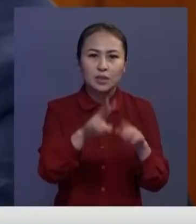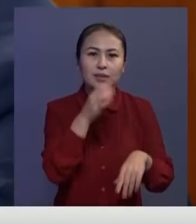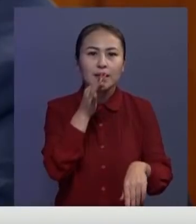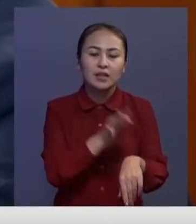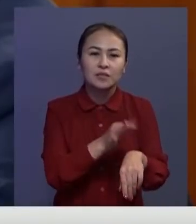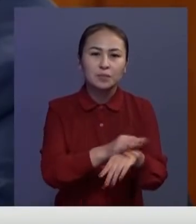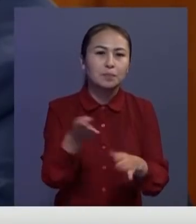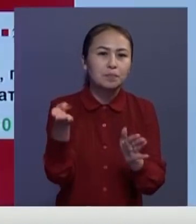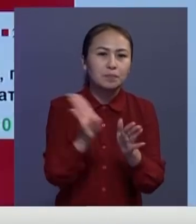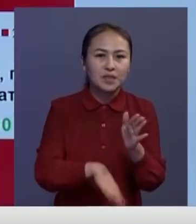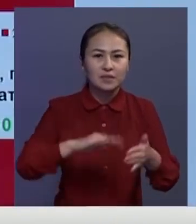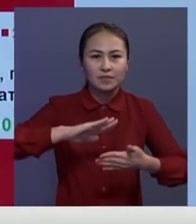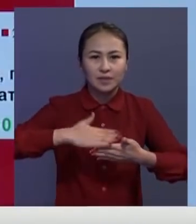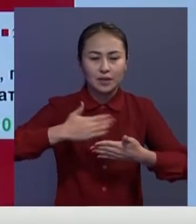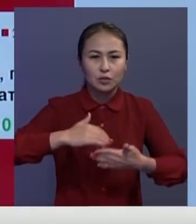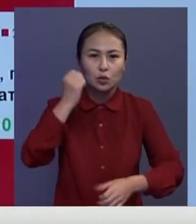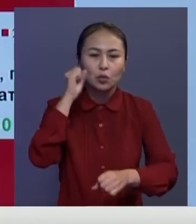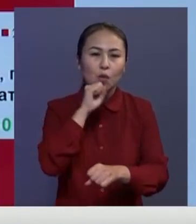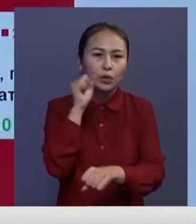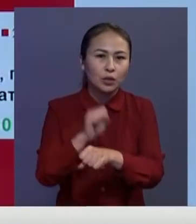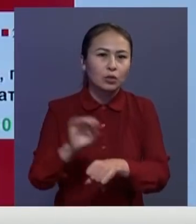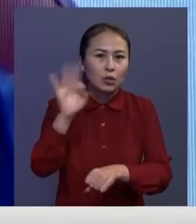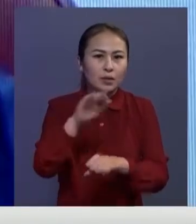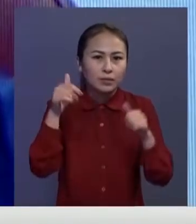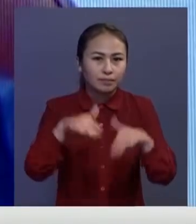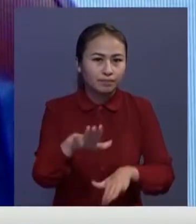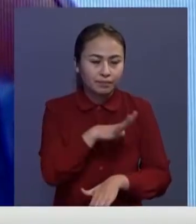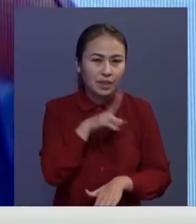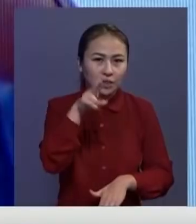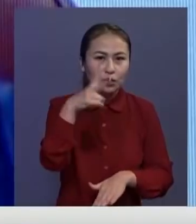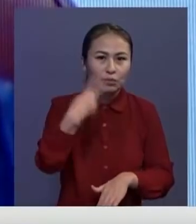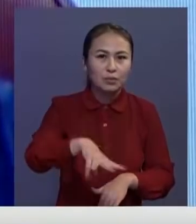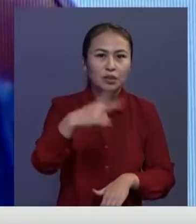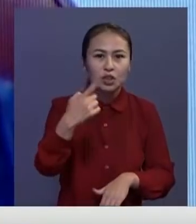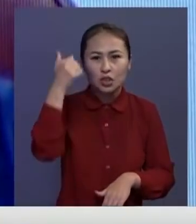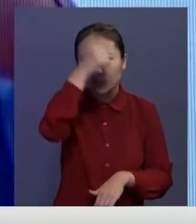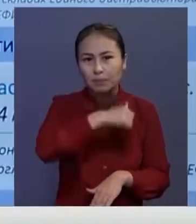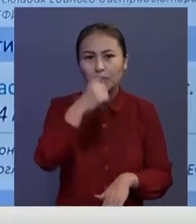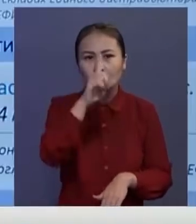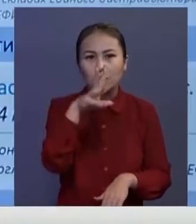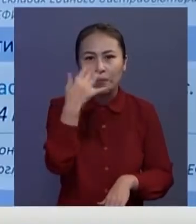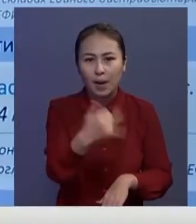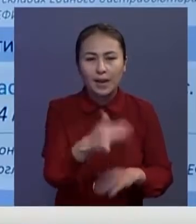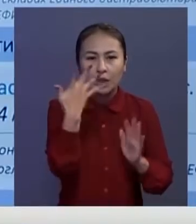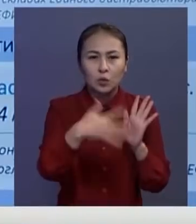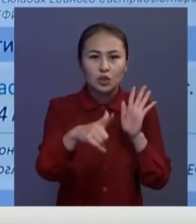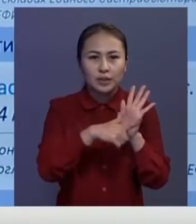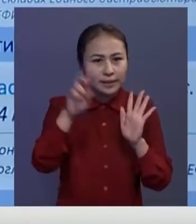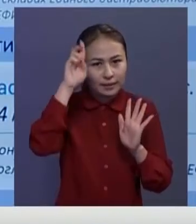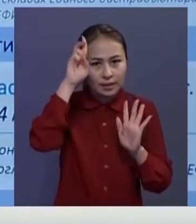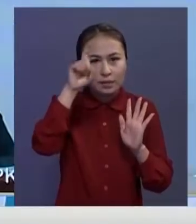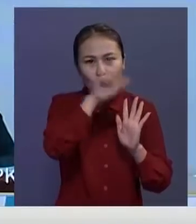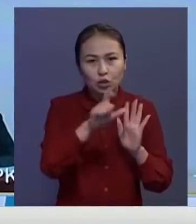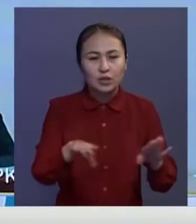72 сағат визасы жүрің тұқтат ұтуралы шешімға бұлданды. Сонмен қатар 2021 жылдың бірінші мамырына дейін 57